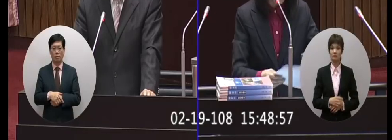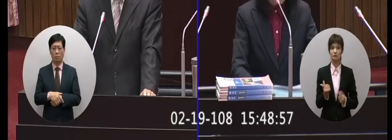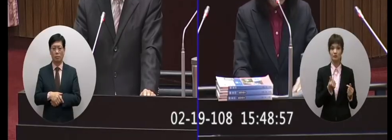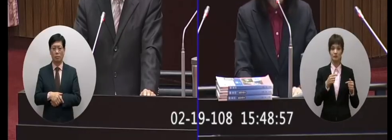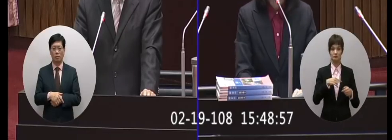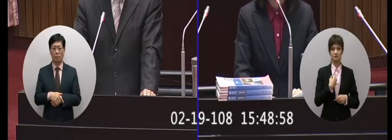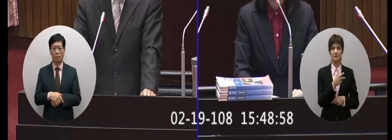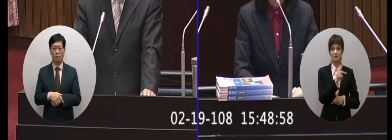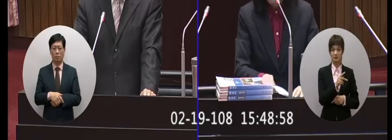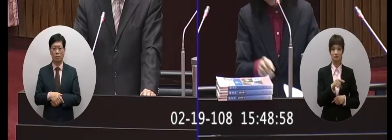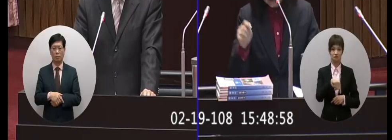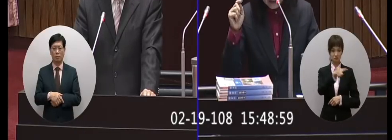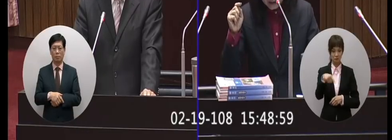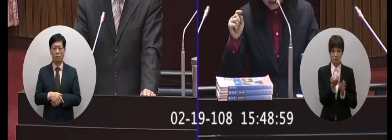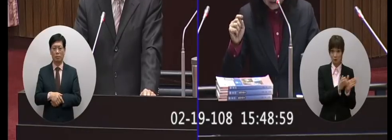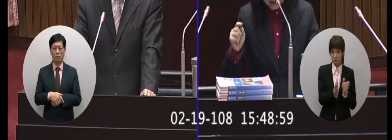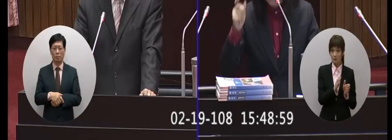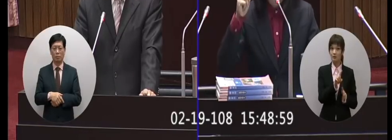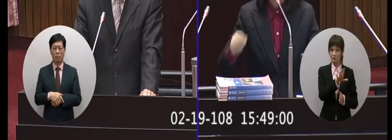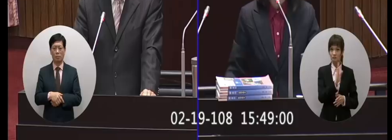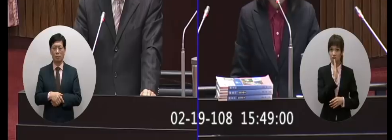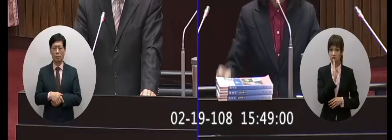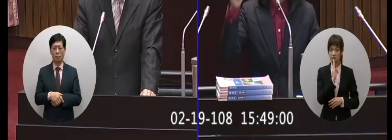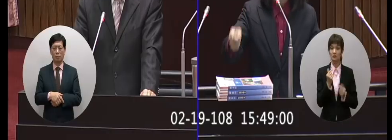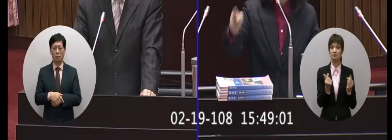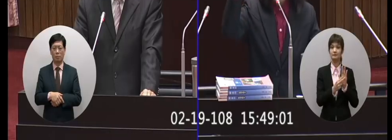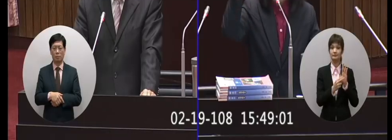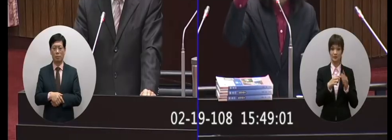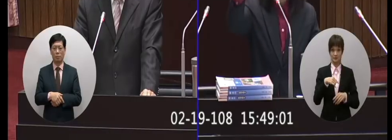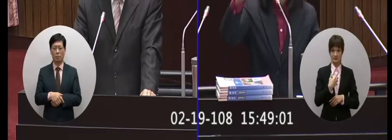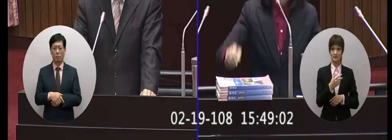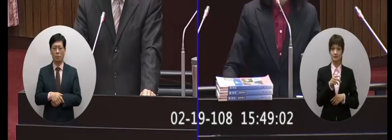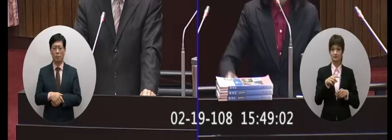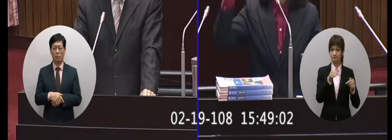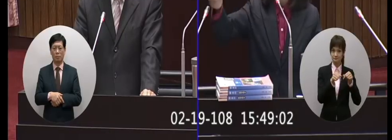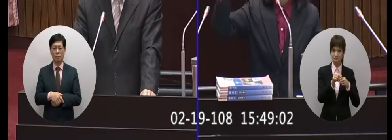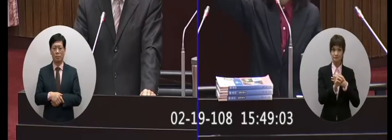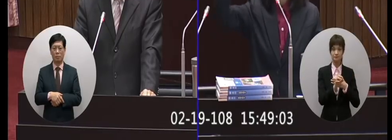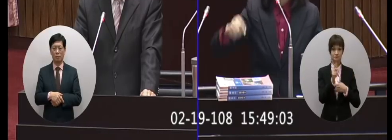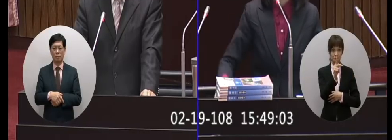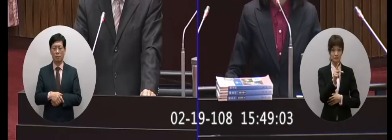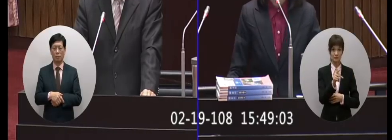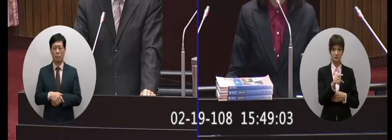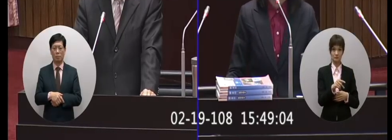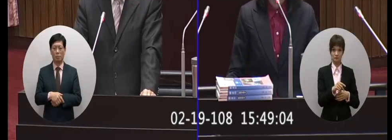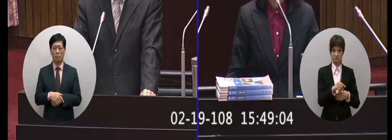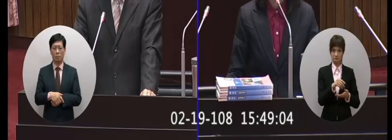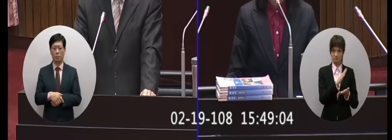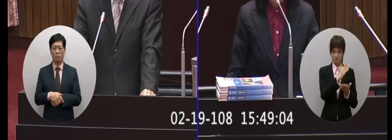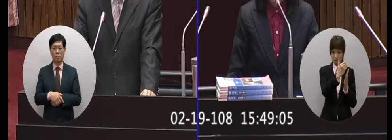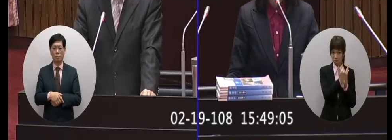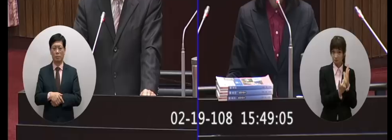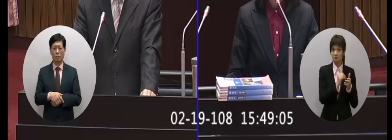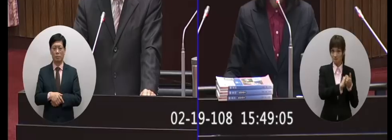在準備但是你看看以自然科為例從領綱定案到五月選書才多久